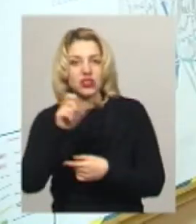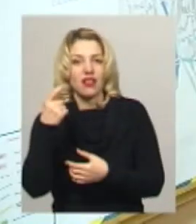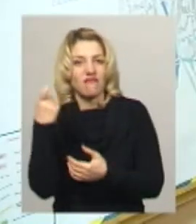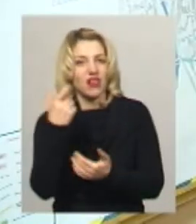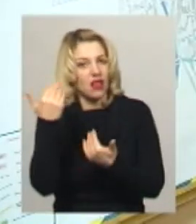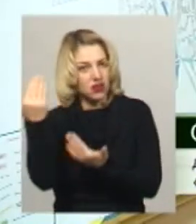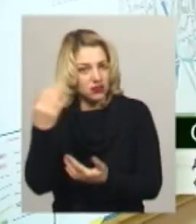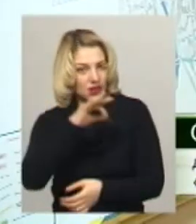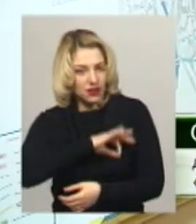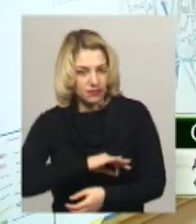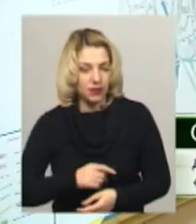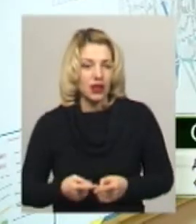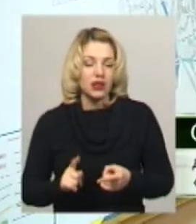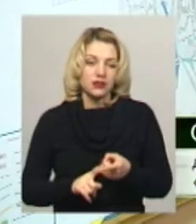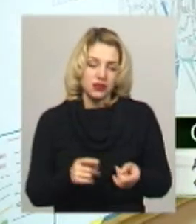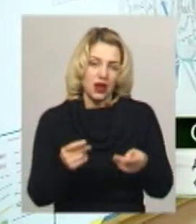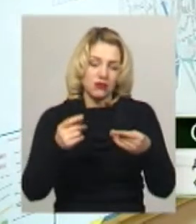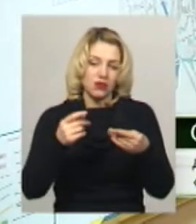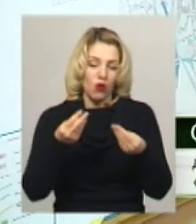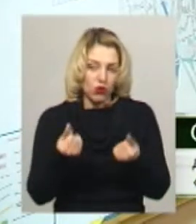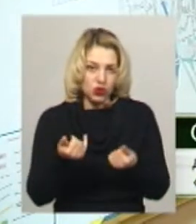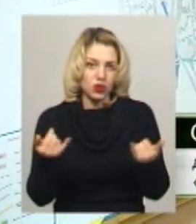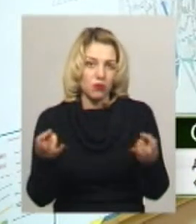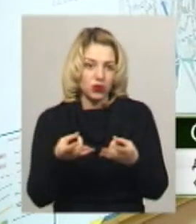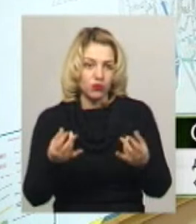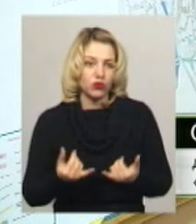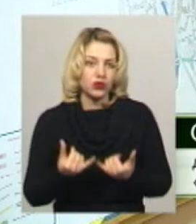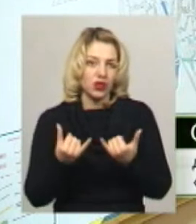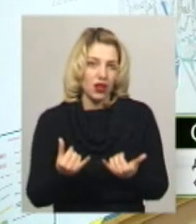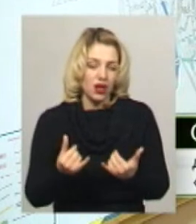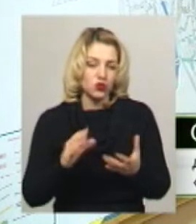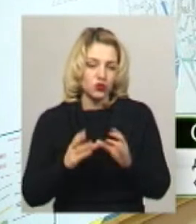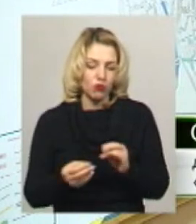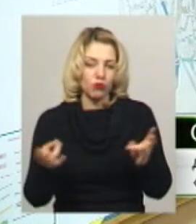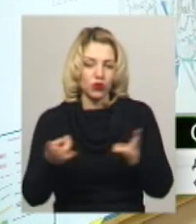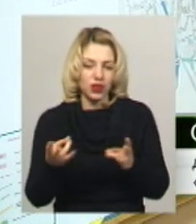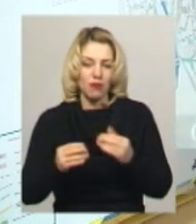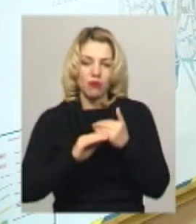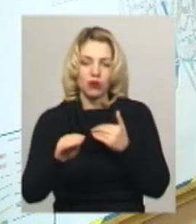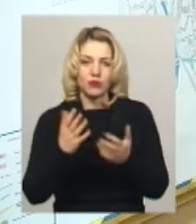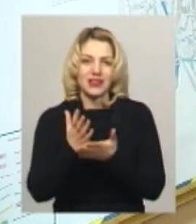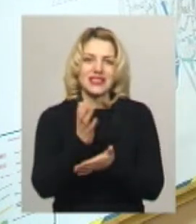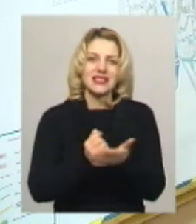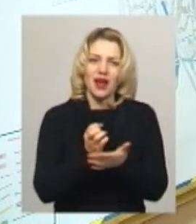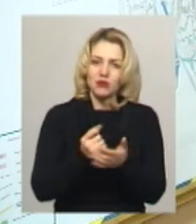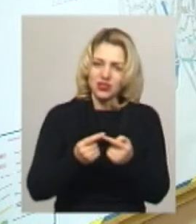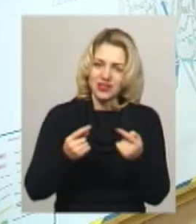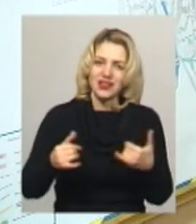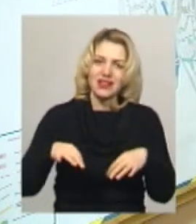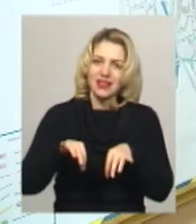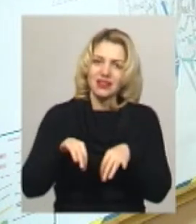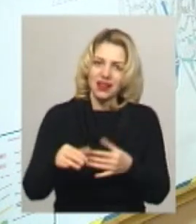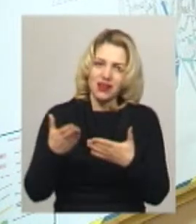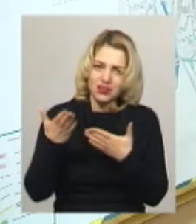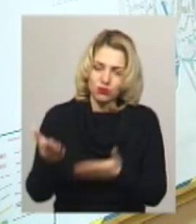кошти використовуються сугубо для потреб полігону. Це купуються завчастини на транспорт, який працює на